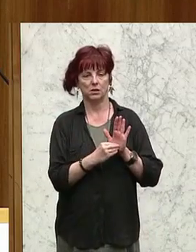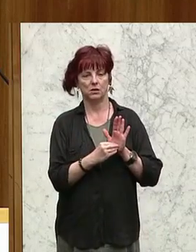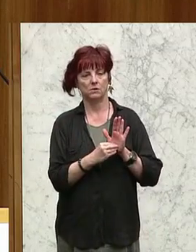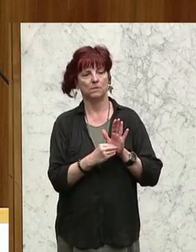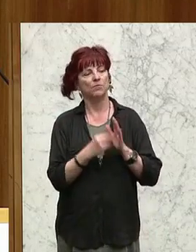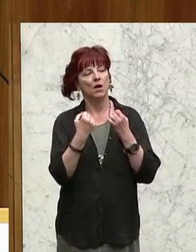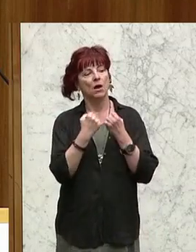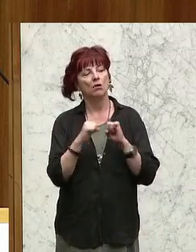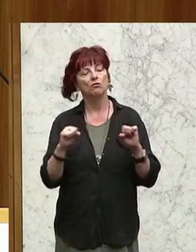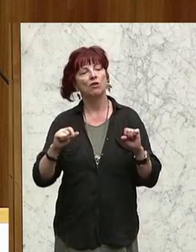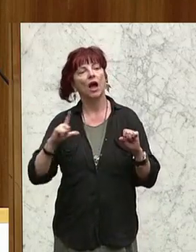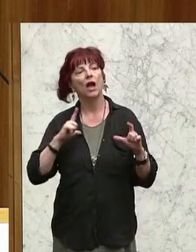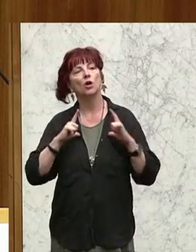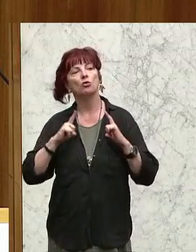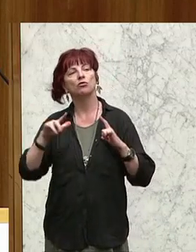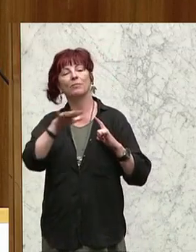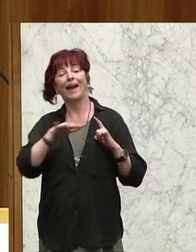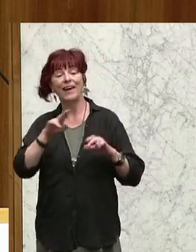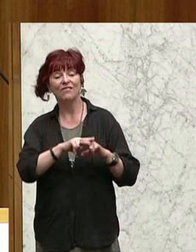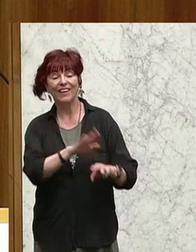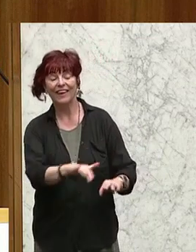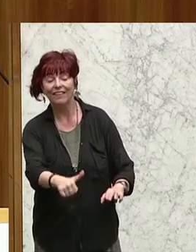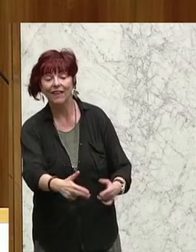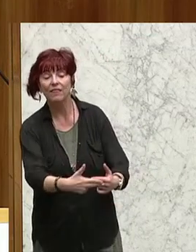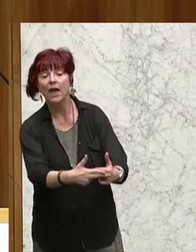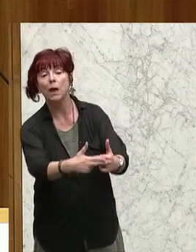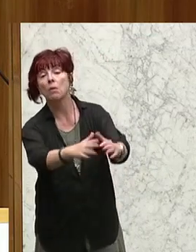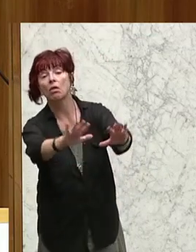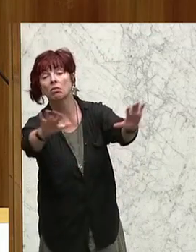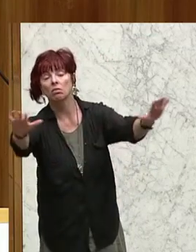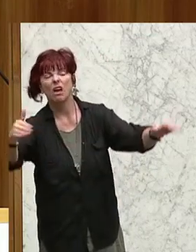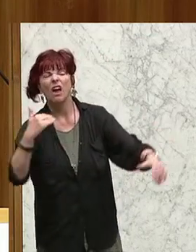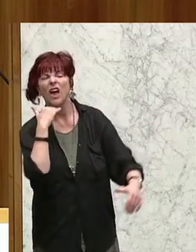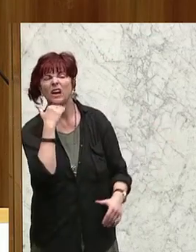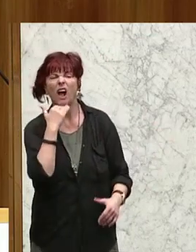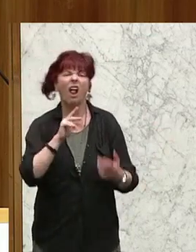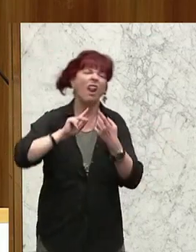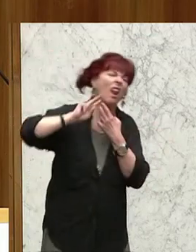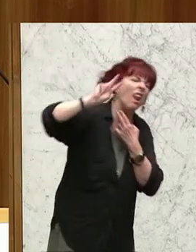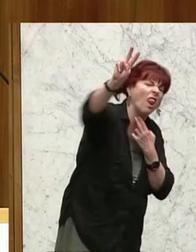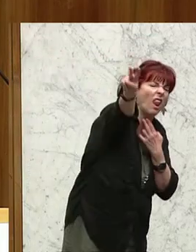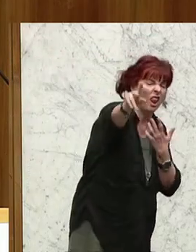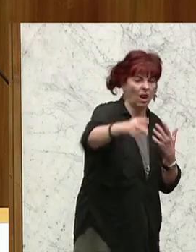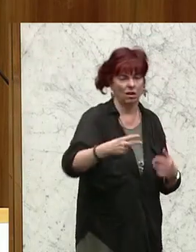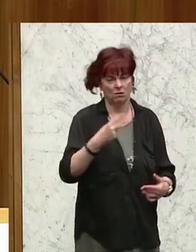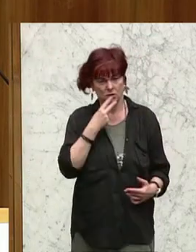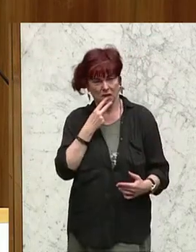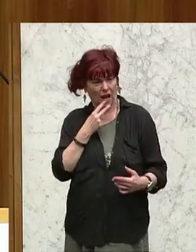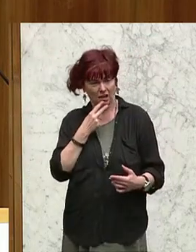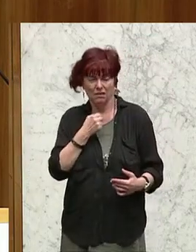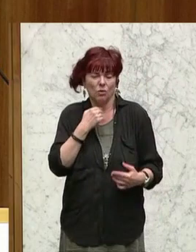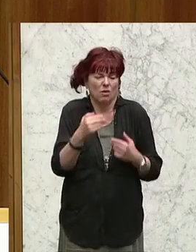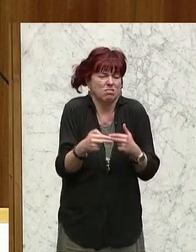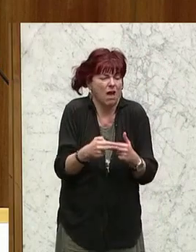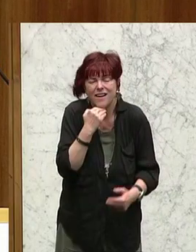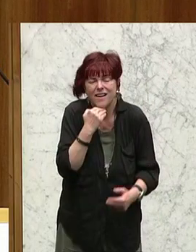Freiluftbereich, sobald irgendwo Kinder involviert sind. Ganz egal, ob die Kinder jetzt einen halben Kilometer weg sind von der Zigarette oder sonst was.